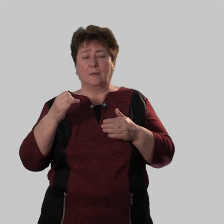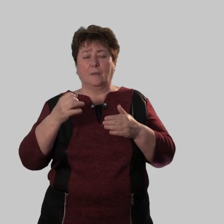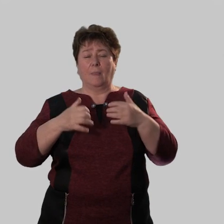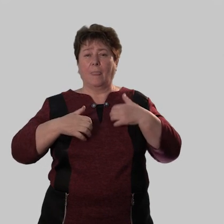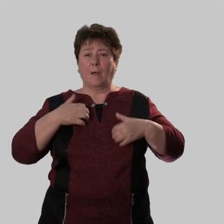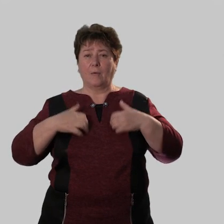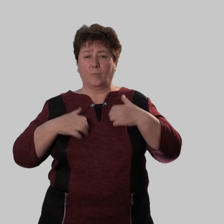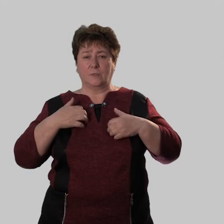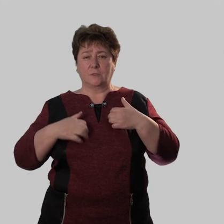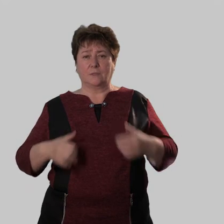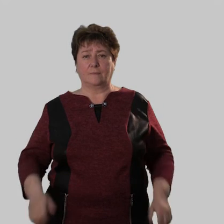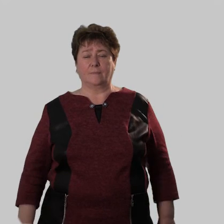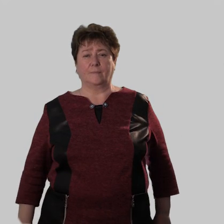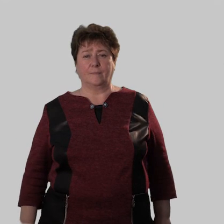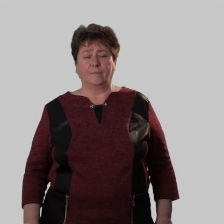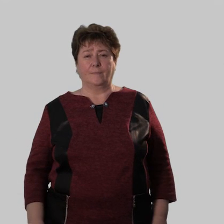торопиться.